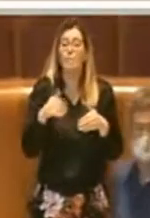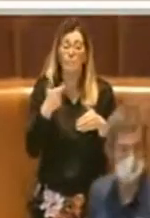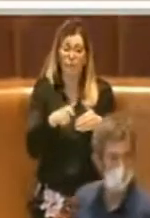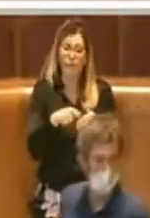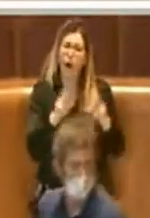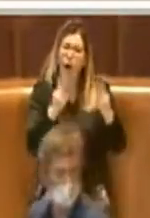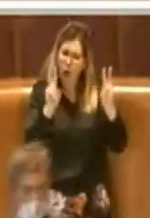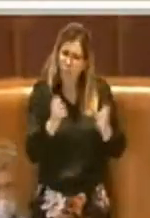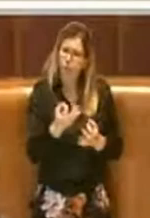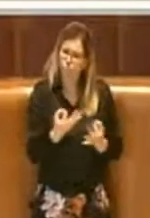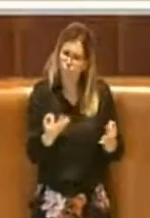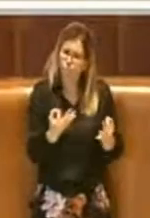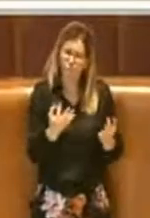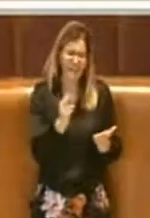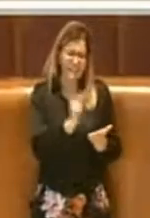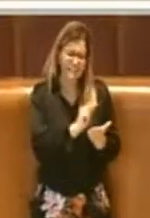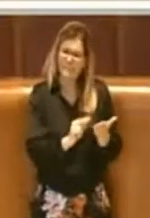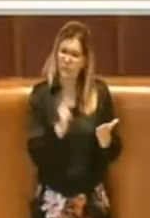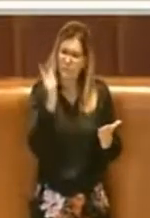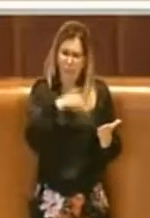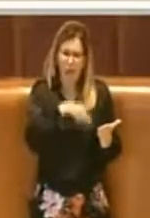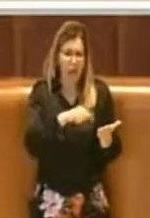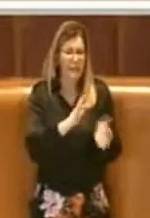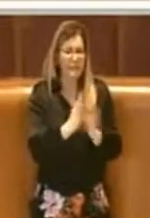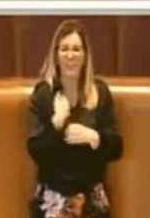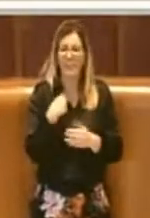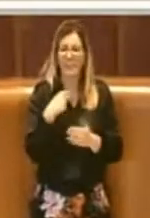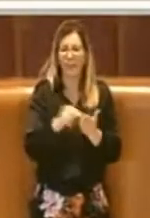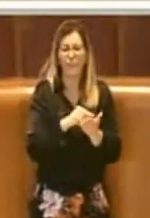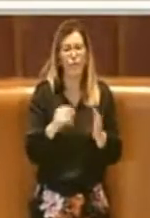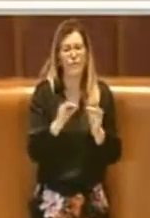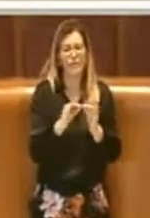essendo scritto male non si può votare a favore. Grazie